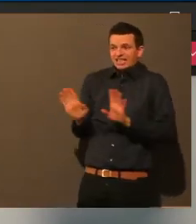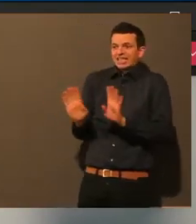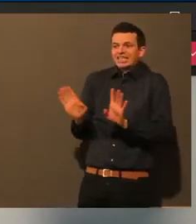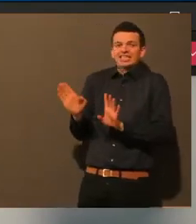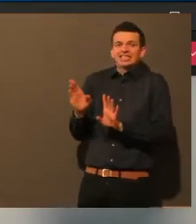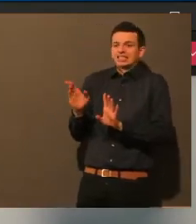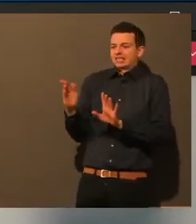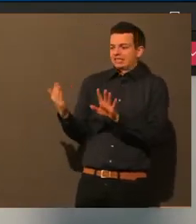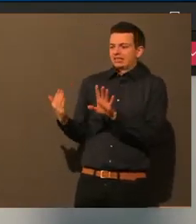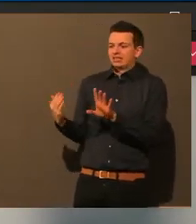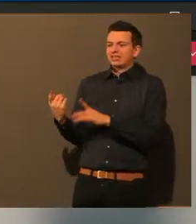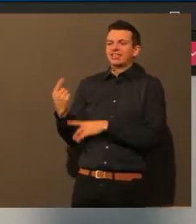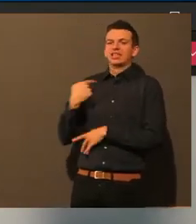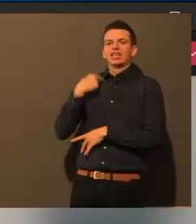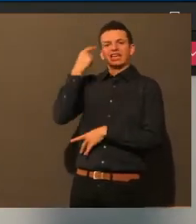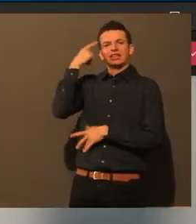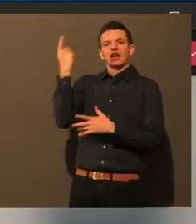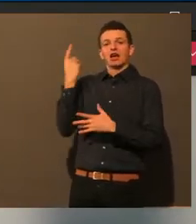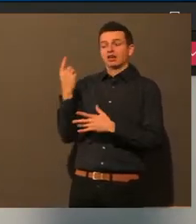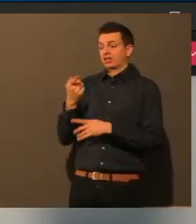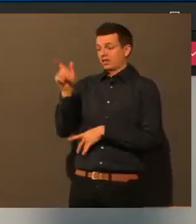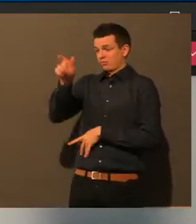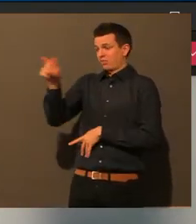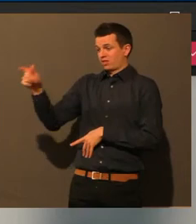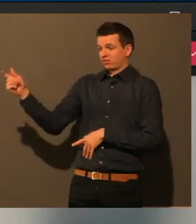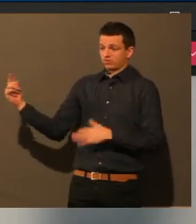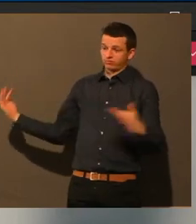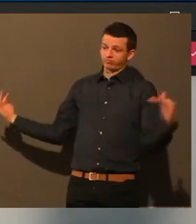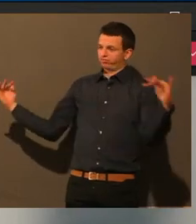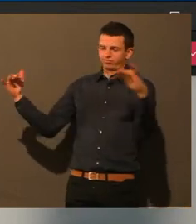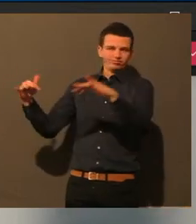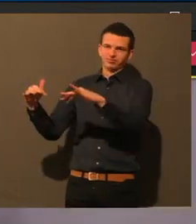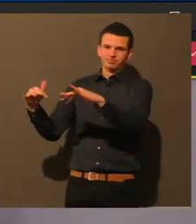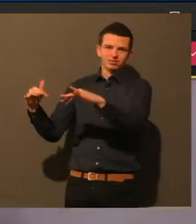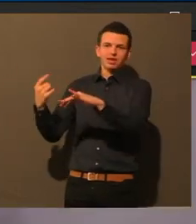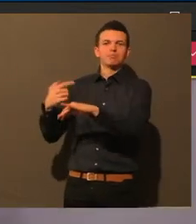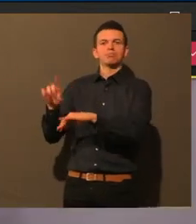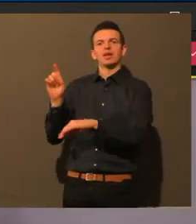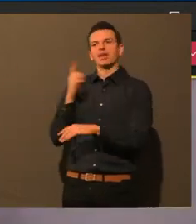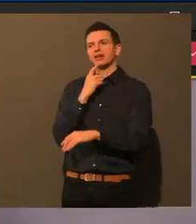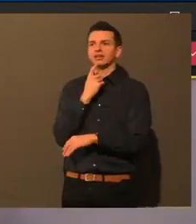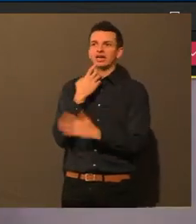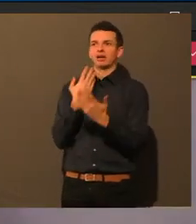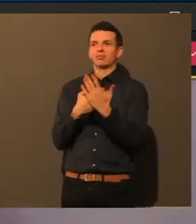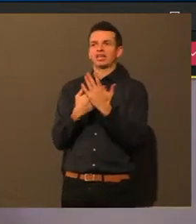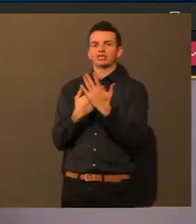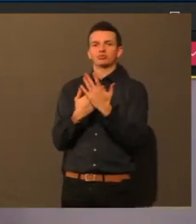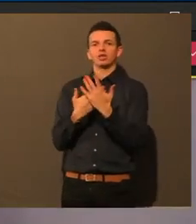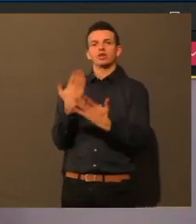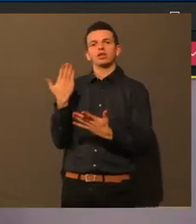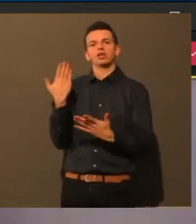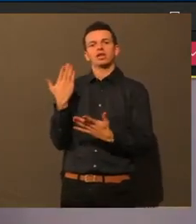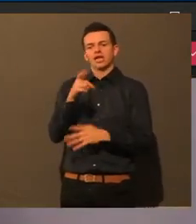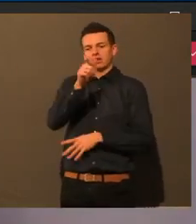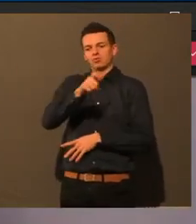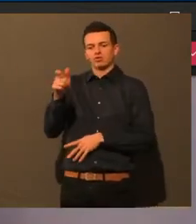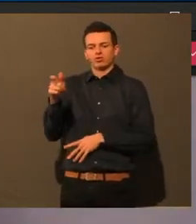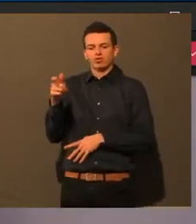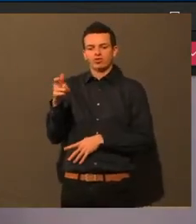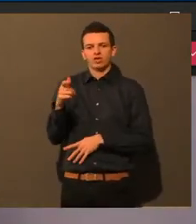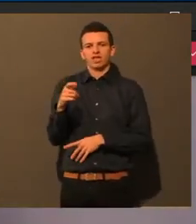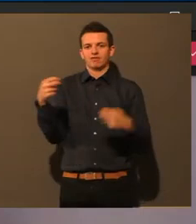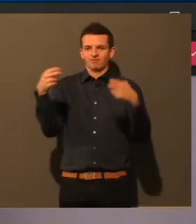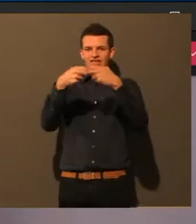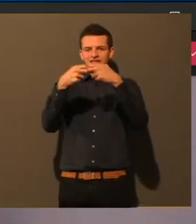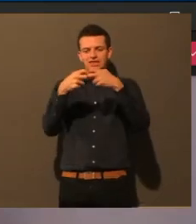sondern es war eigentlich schon so die Grundidee, auch so ein bisschen was fürs Auge. Wenn die Leute aus dem Fenster schauen, vielleicht so einen Weihnachtsbus